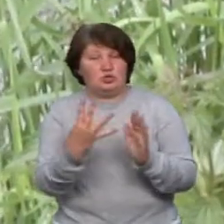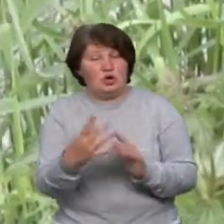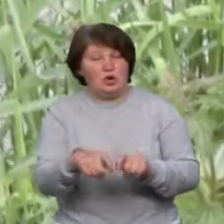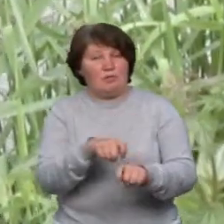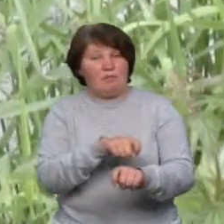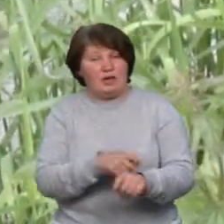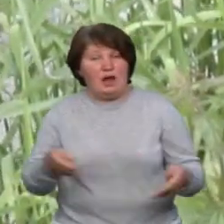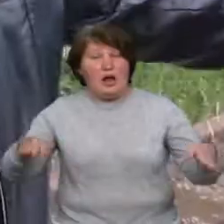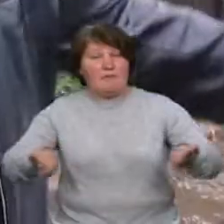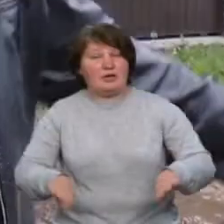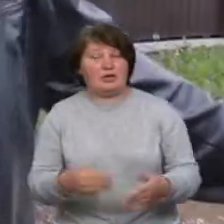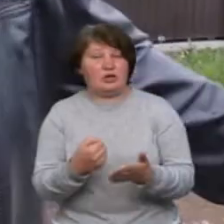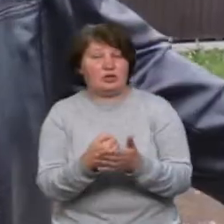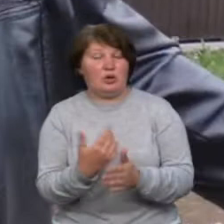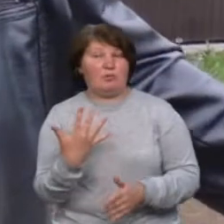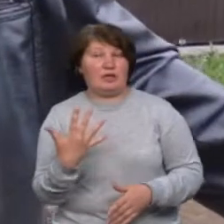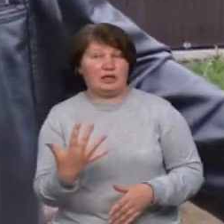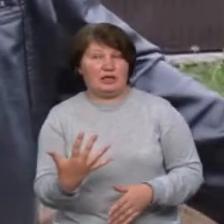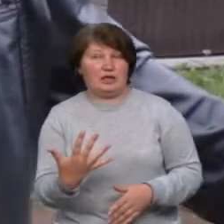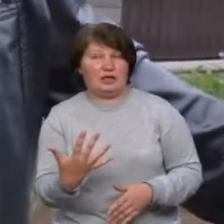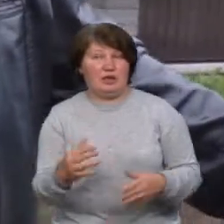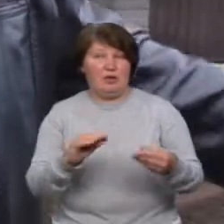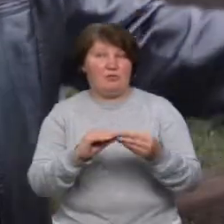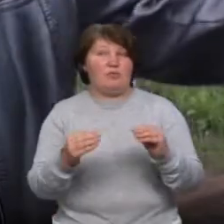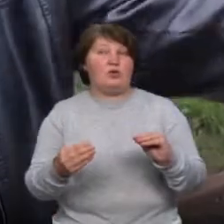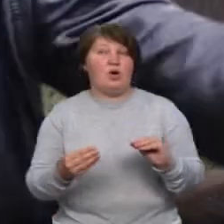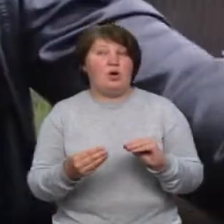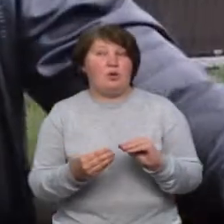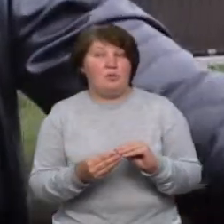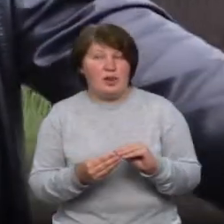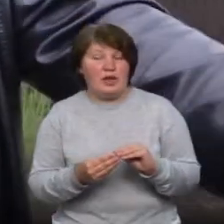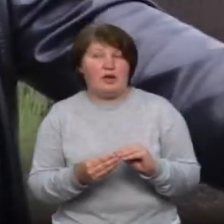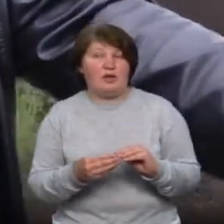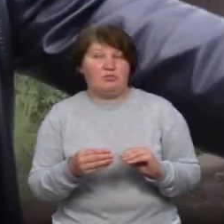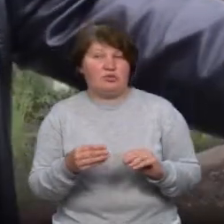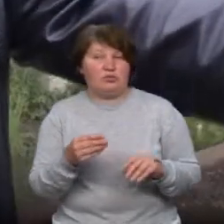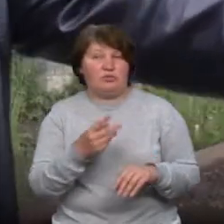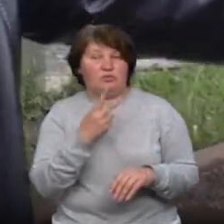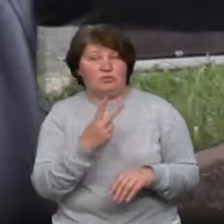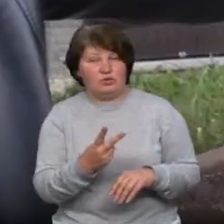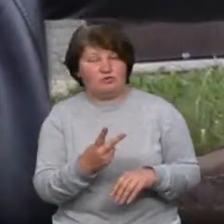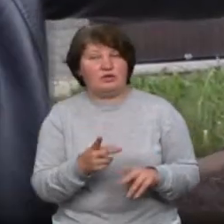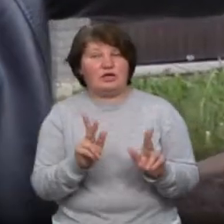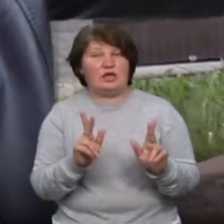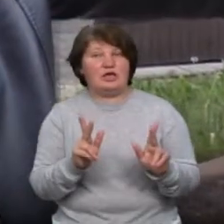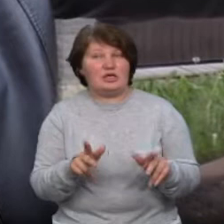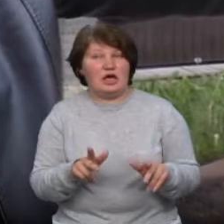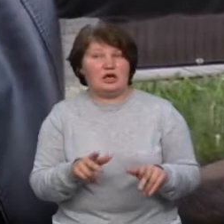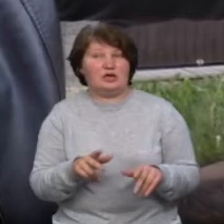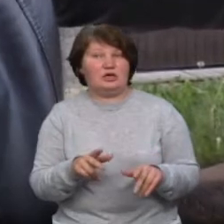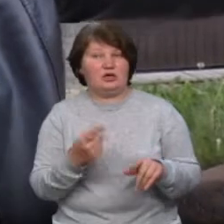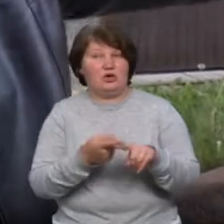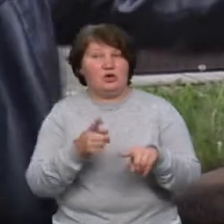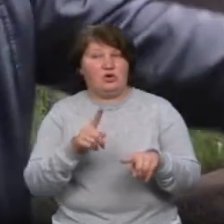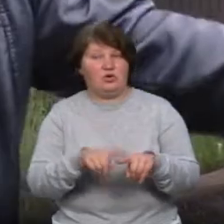береги – до 5. Проблему самі створили люди. Можете подивитися, як зняти, як тут все